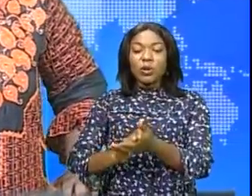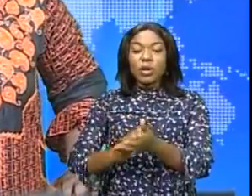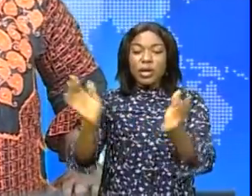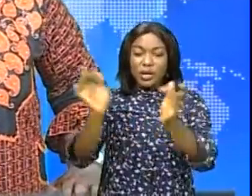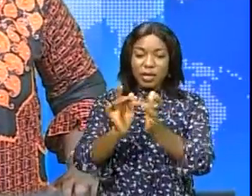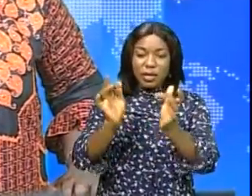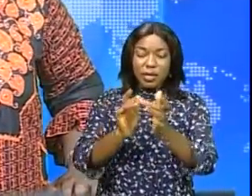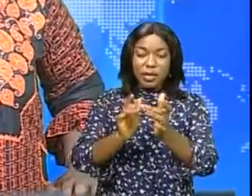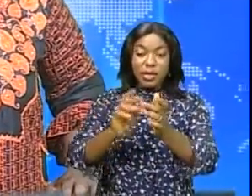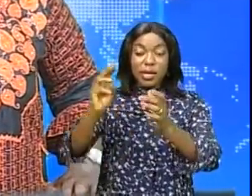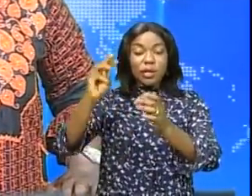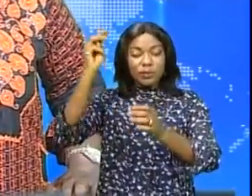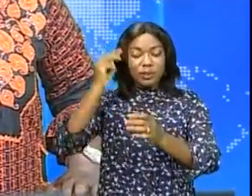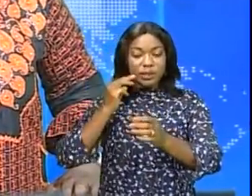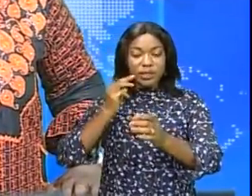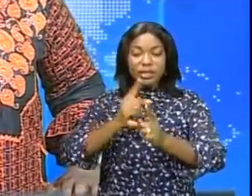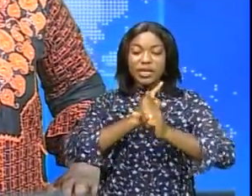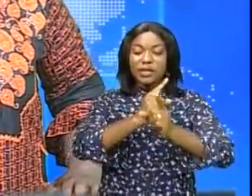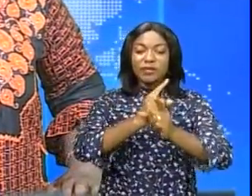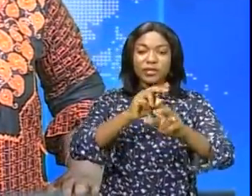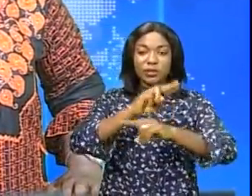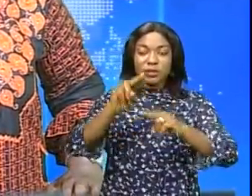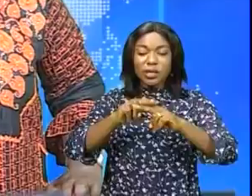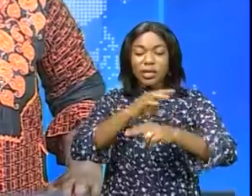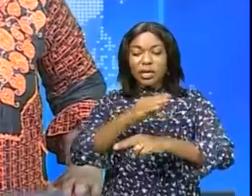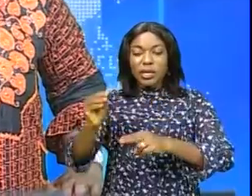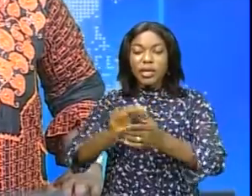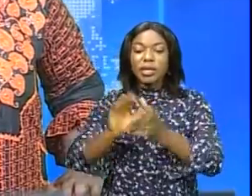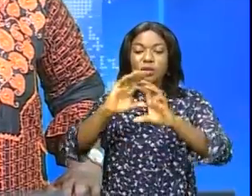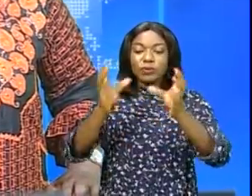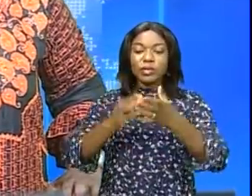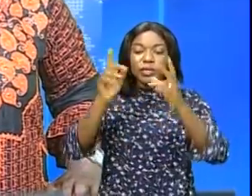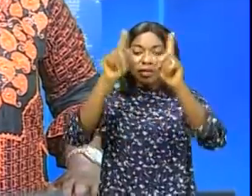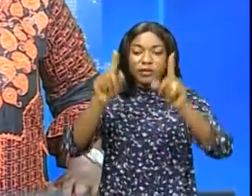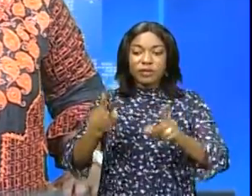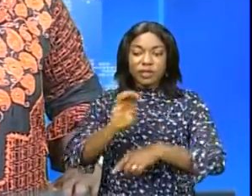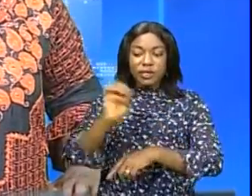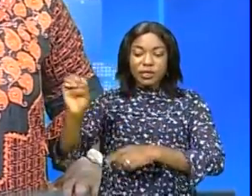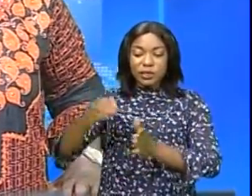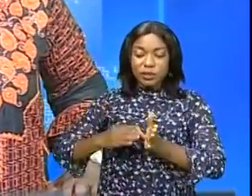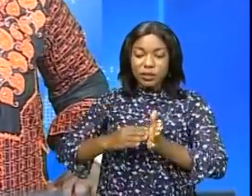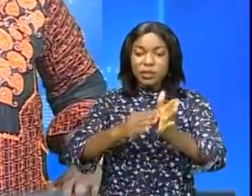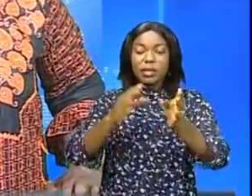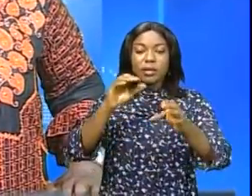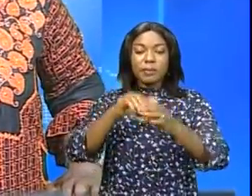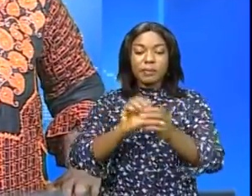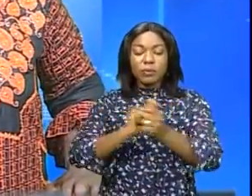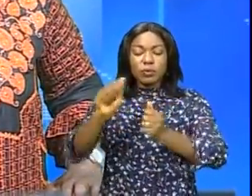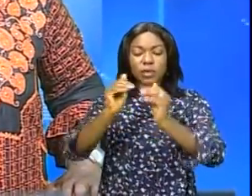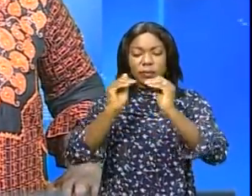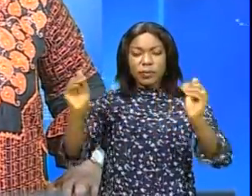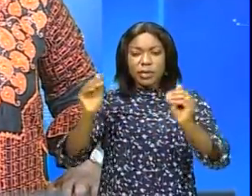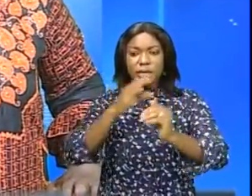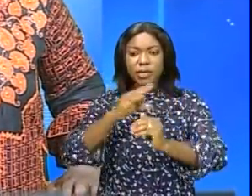ministre de la Défense nationale avec une délégation de la Communauté de l'Afrique de l'Est, conduite par son secrétaire exécutif. La sauvegarde de la paix